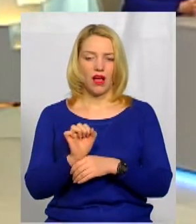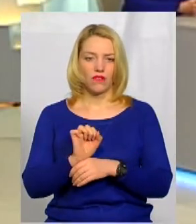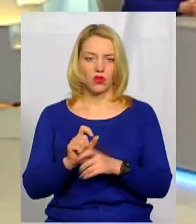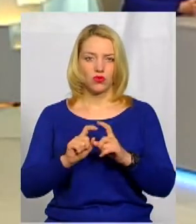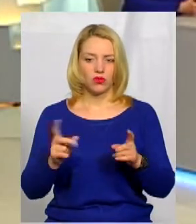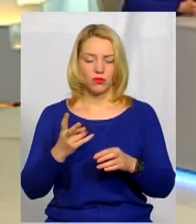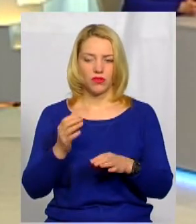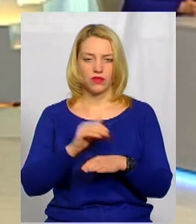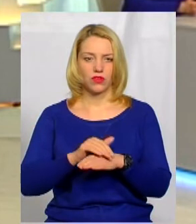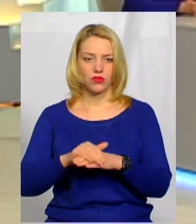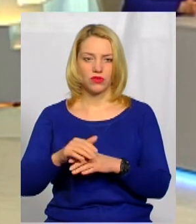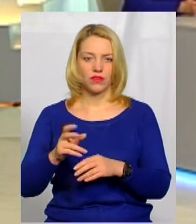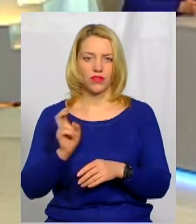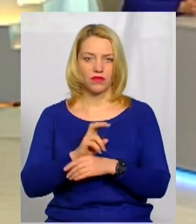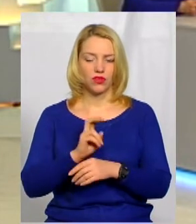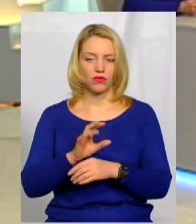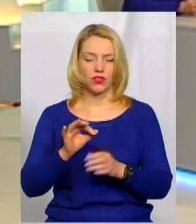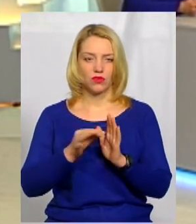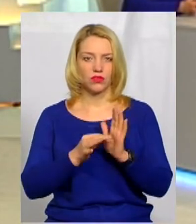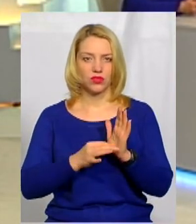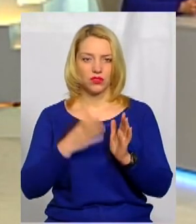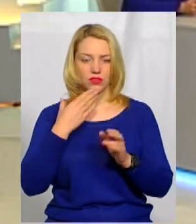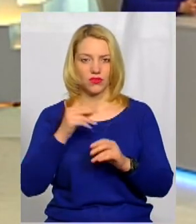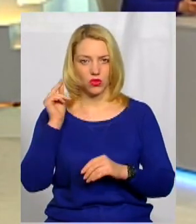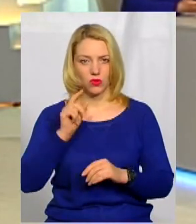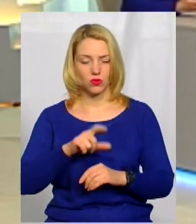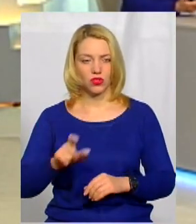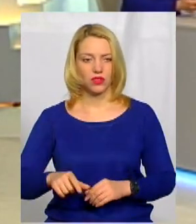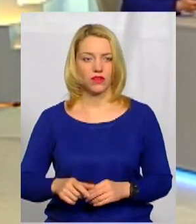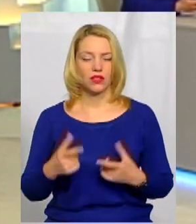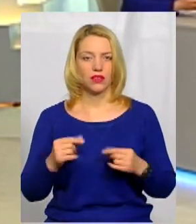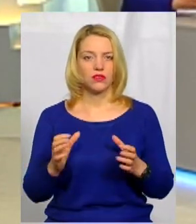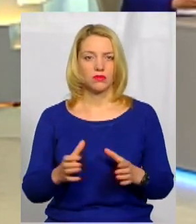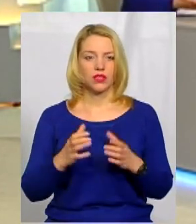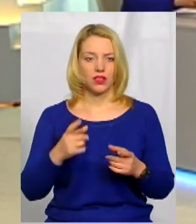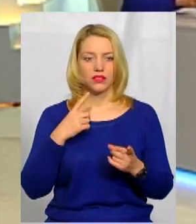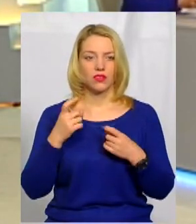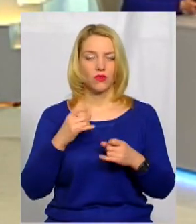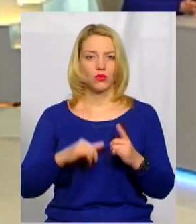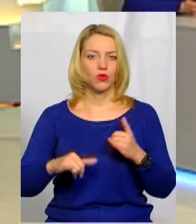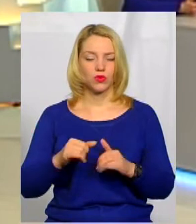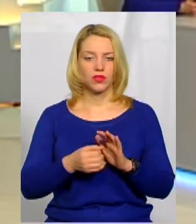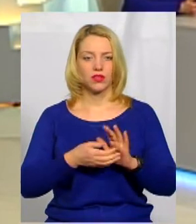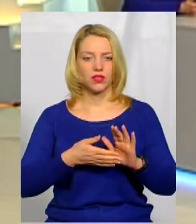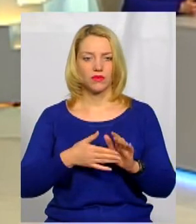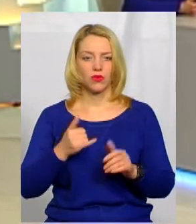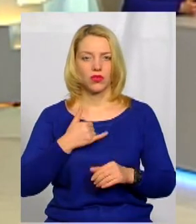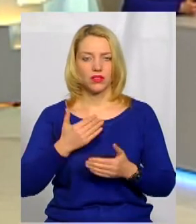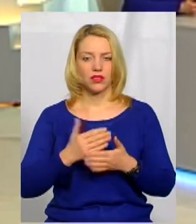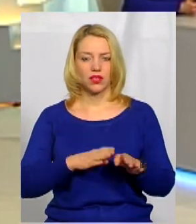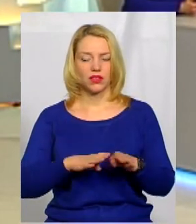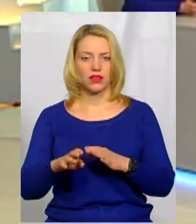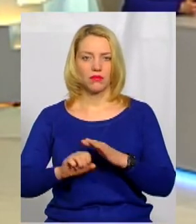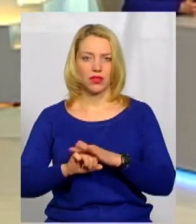своїх навчальних груп. І де зберігається ця інформація, куди заносять її? У нас єдина